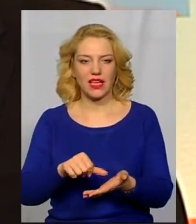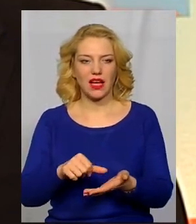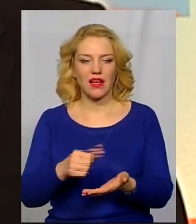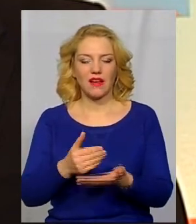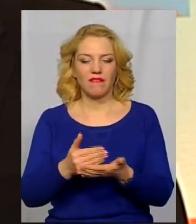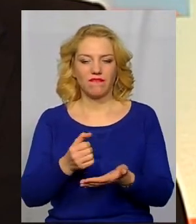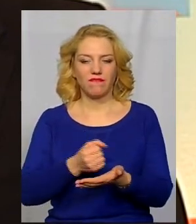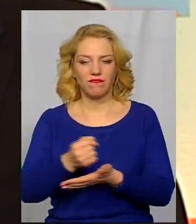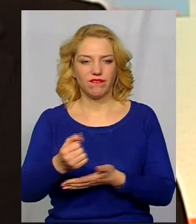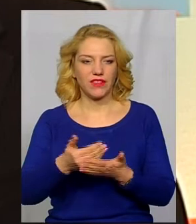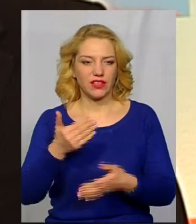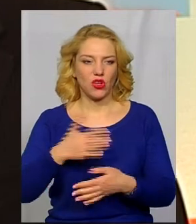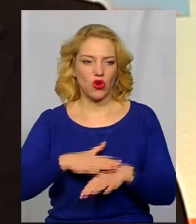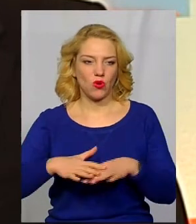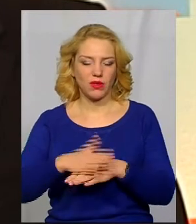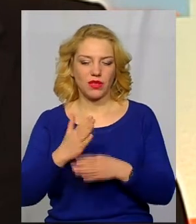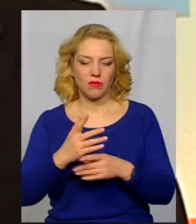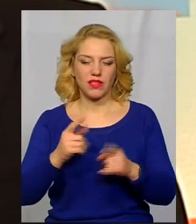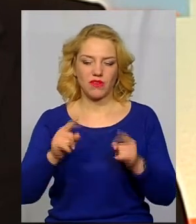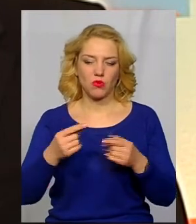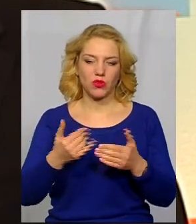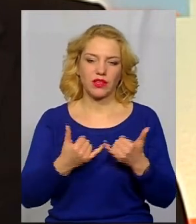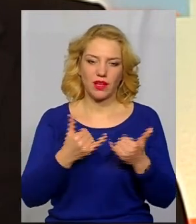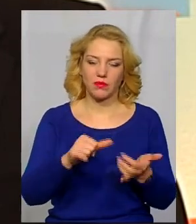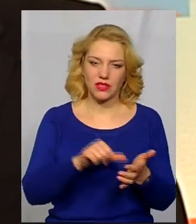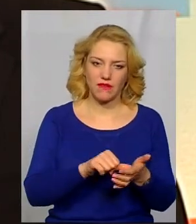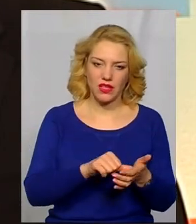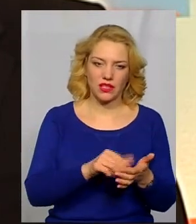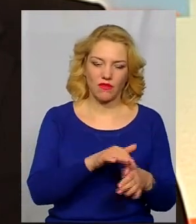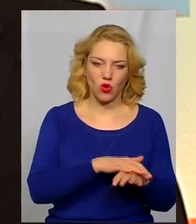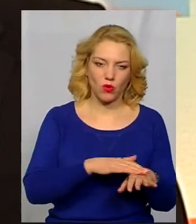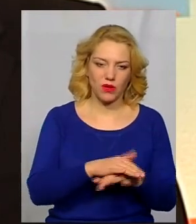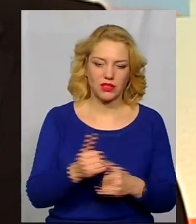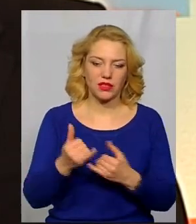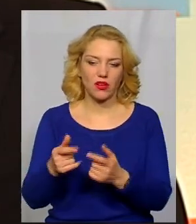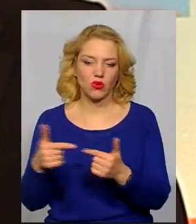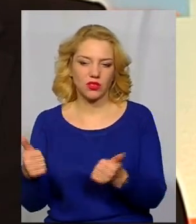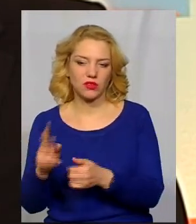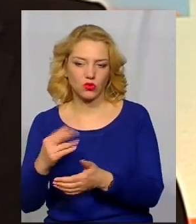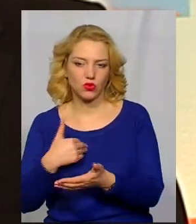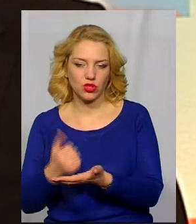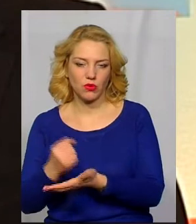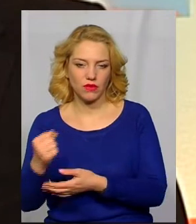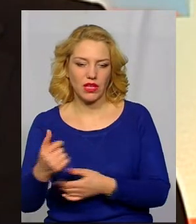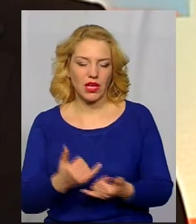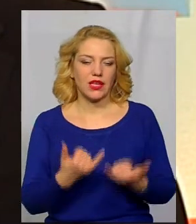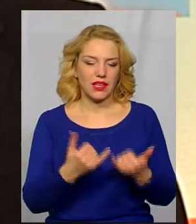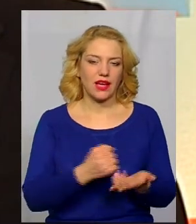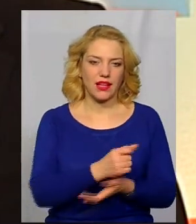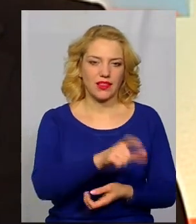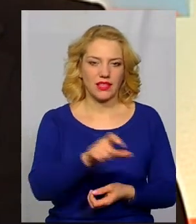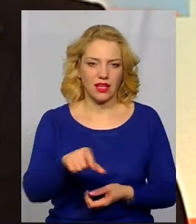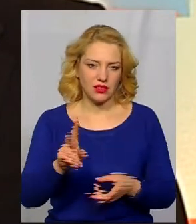є певні вимоги і конкурси для представників громадськості, для організацій, які хочуть подаватися, для кандидатів, там теж будуть